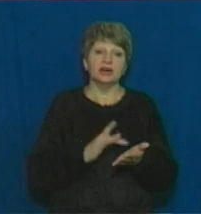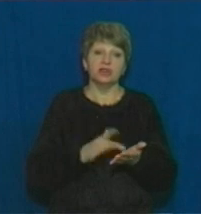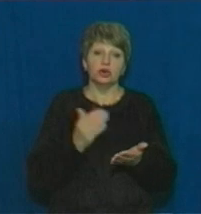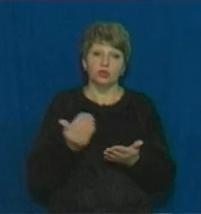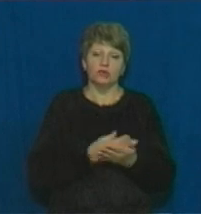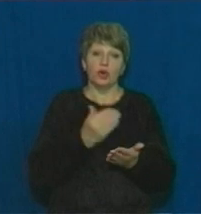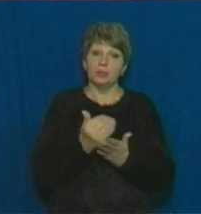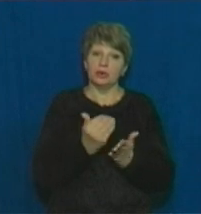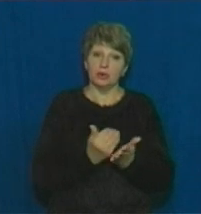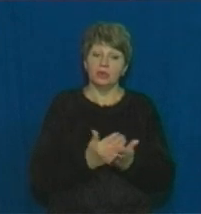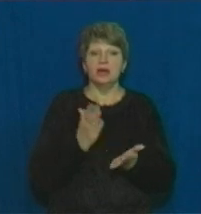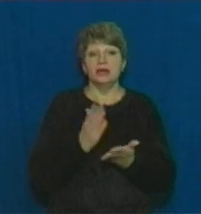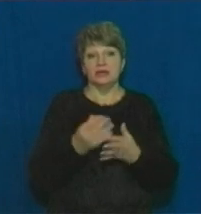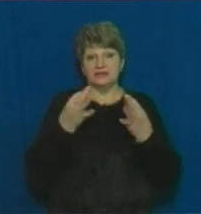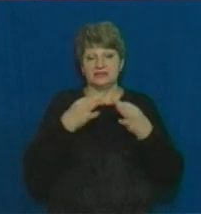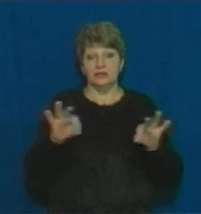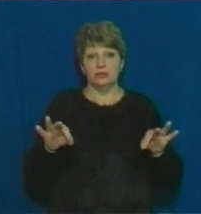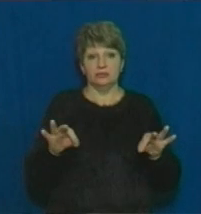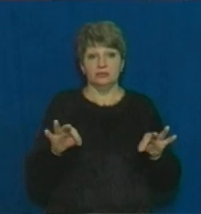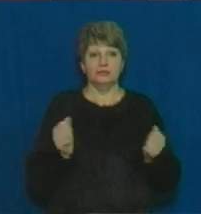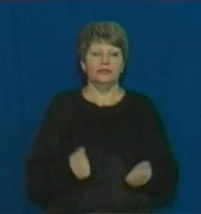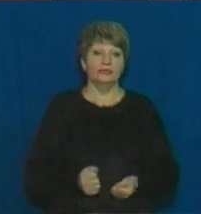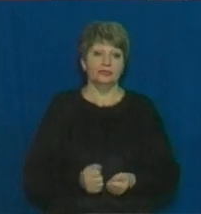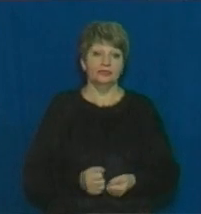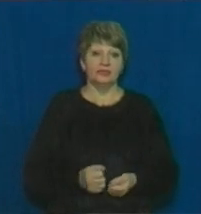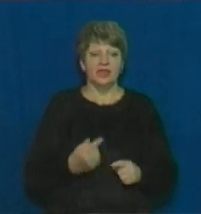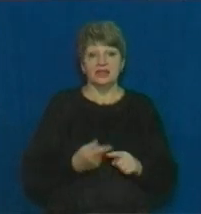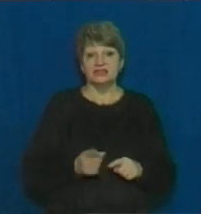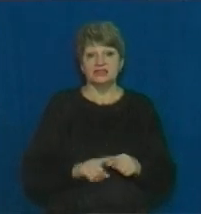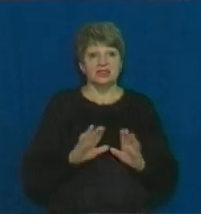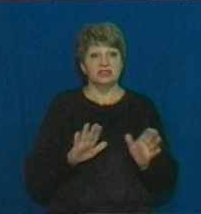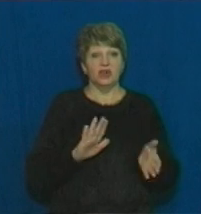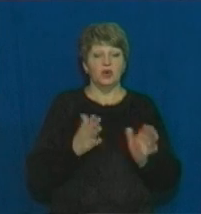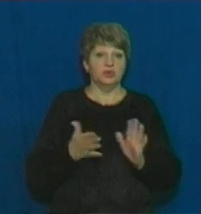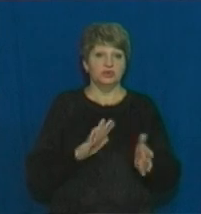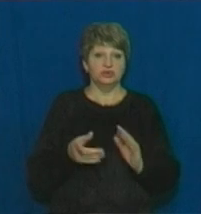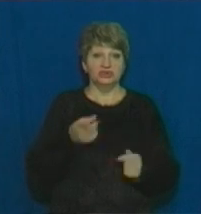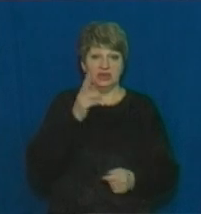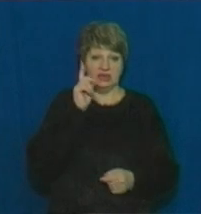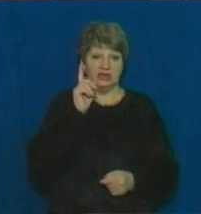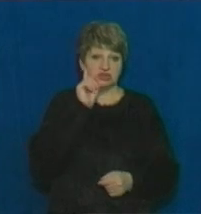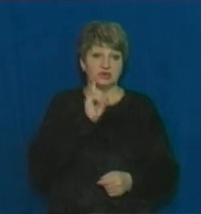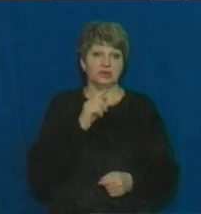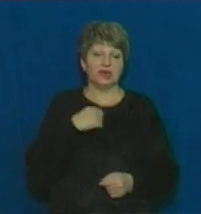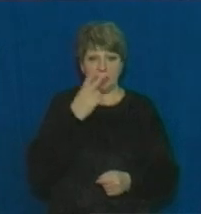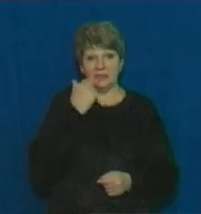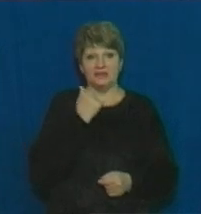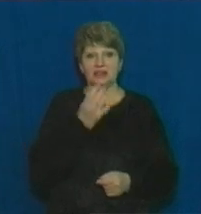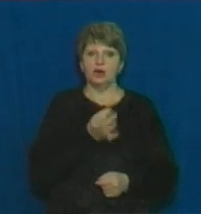програми. Вони є у вільному доступі. Це дуже зручно, адже я, наприклад, звикла користуватися